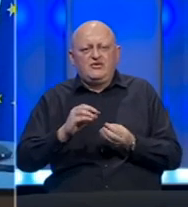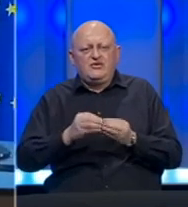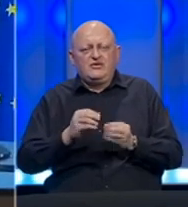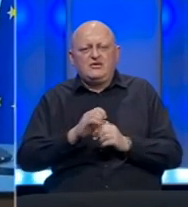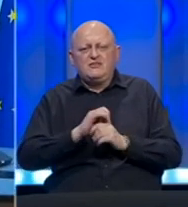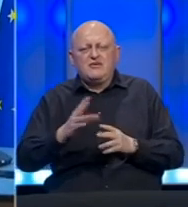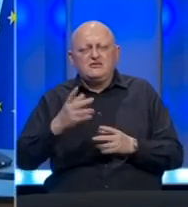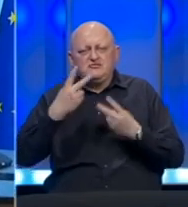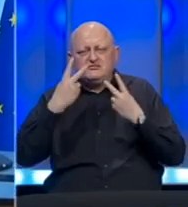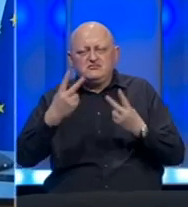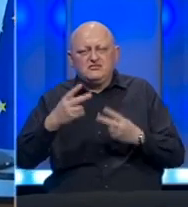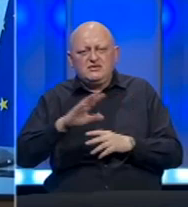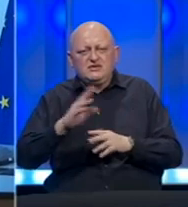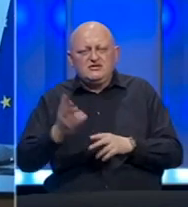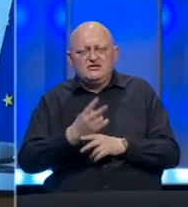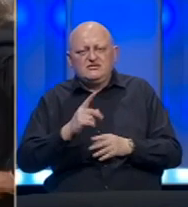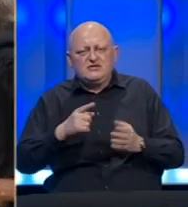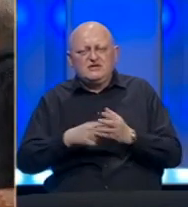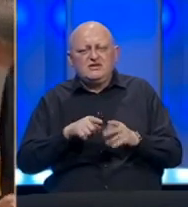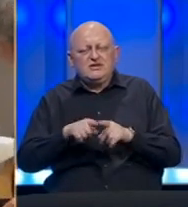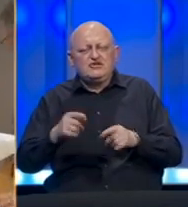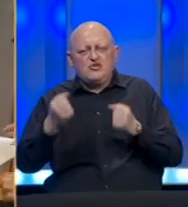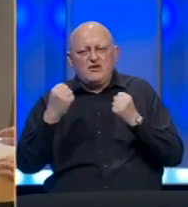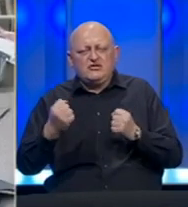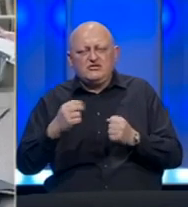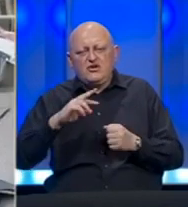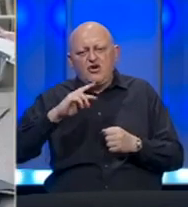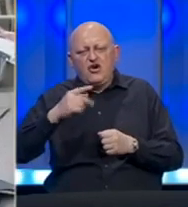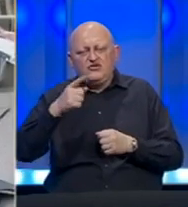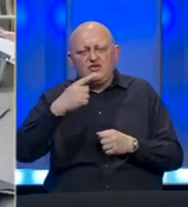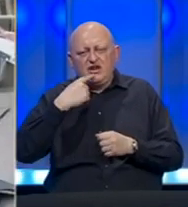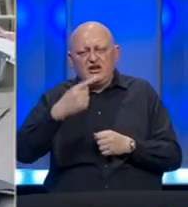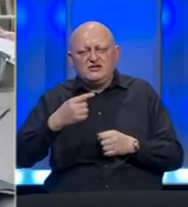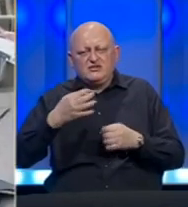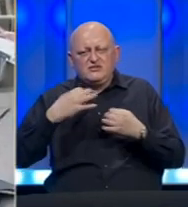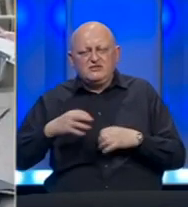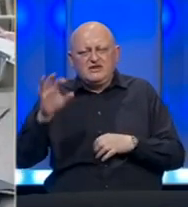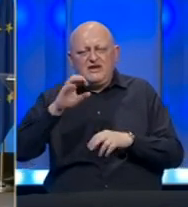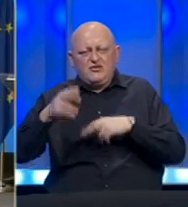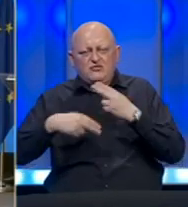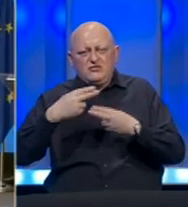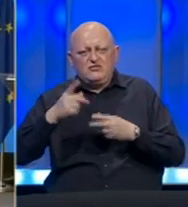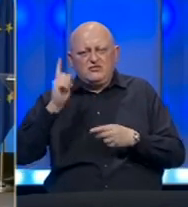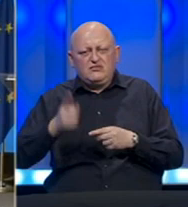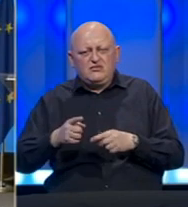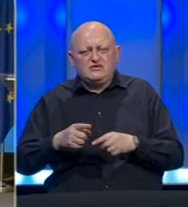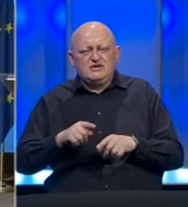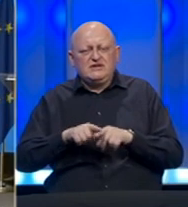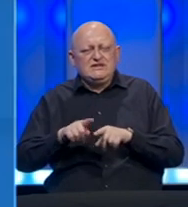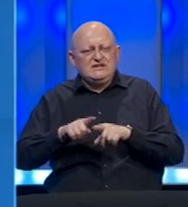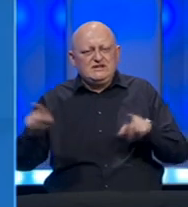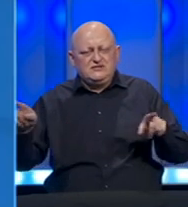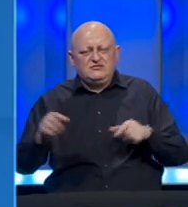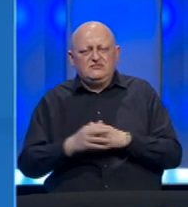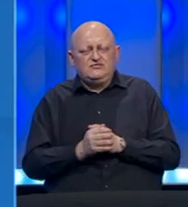bezpresedana. Nisu sve zemljenjom pogodjene istom jačinom, ali odgovor na nju, kaže predsjednica Evropske komisije, mora biti simetričan.